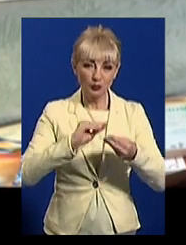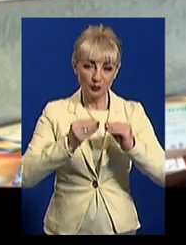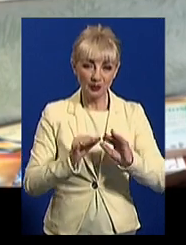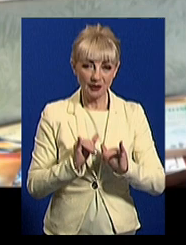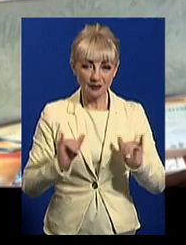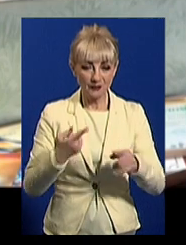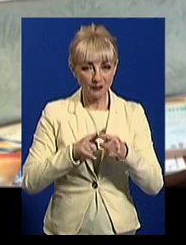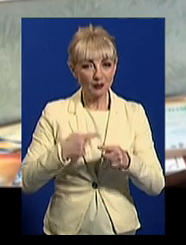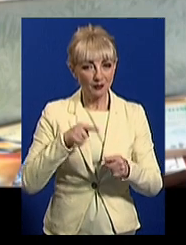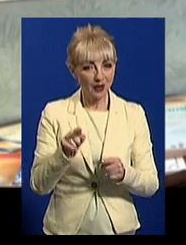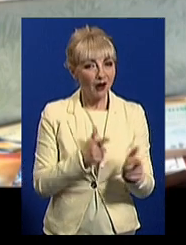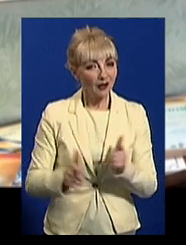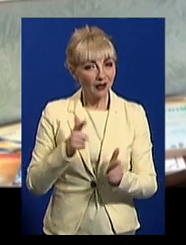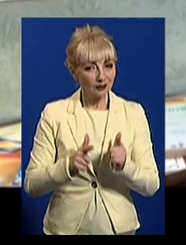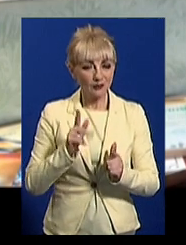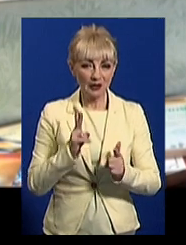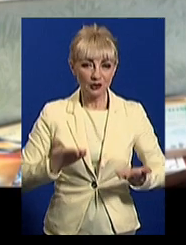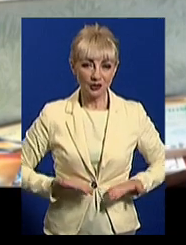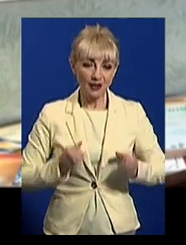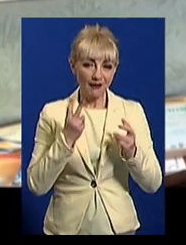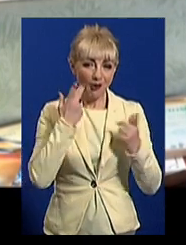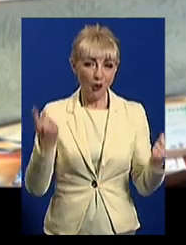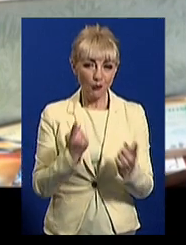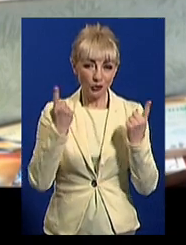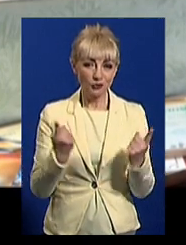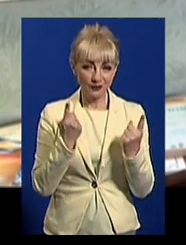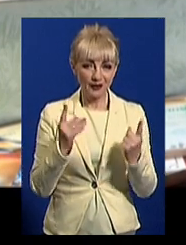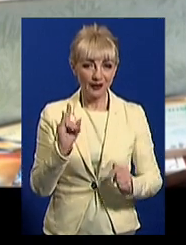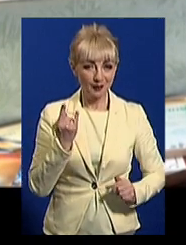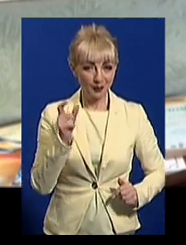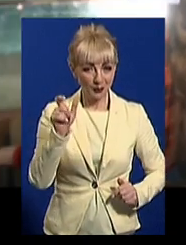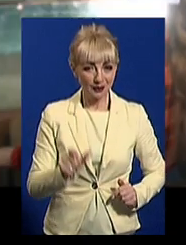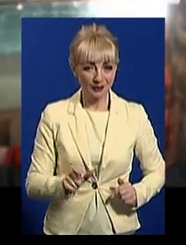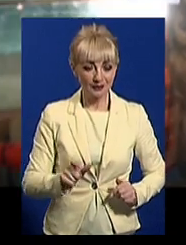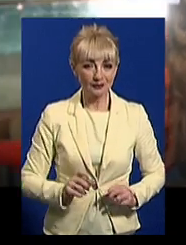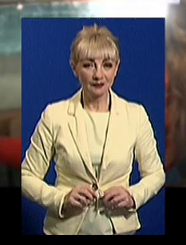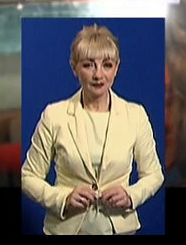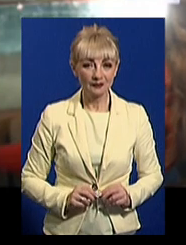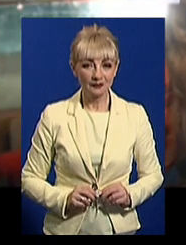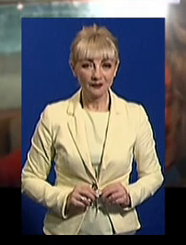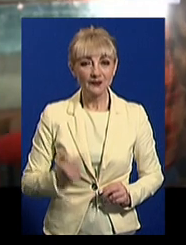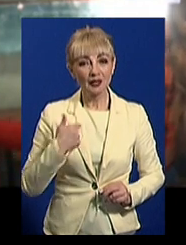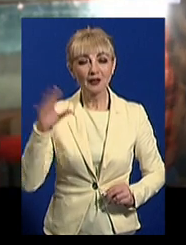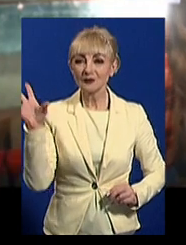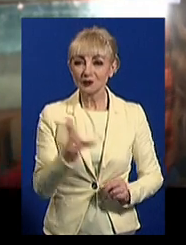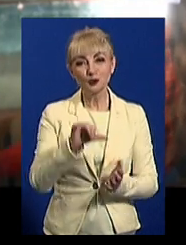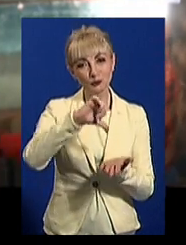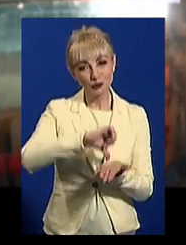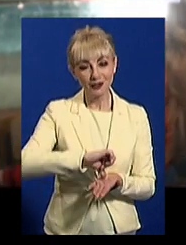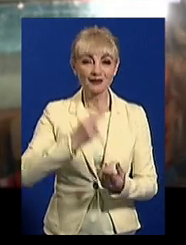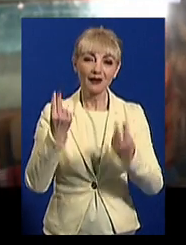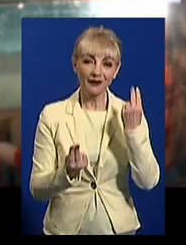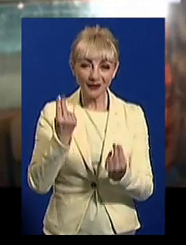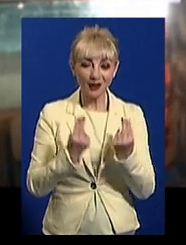тому ми готували її просто до життя, як звичайну дитину. Як звичайно в дитину. Я везі в чатку, мені там подобається,